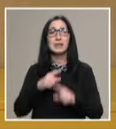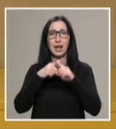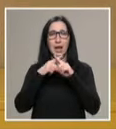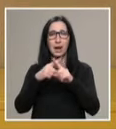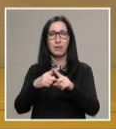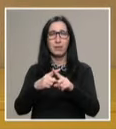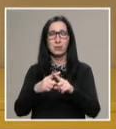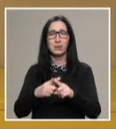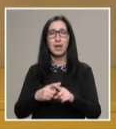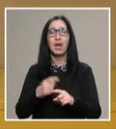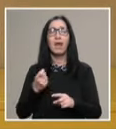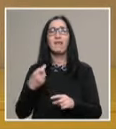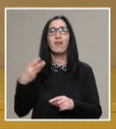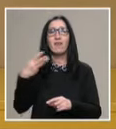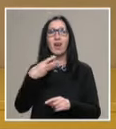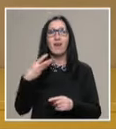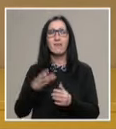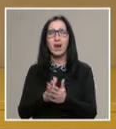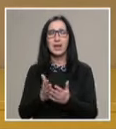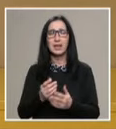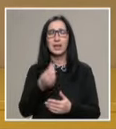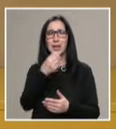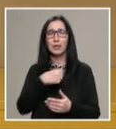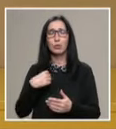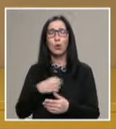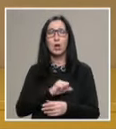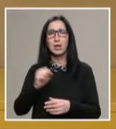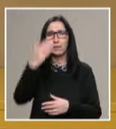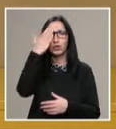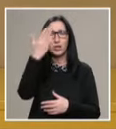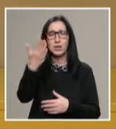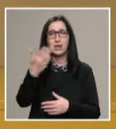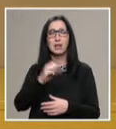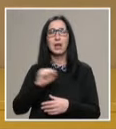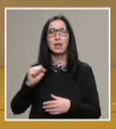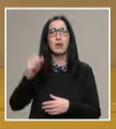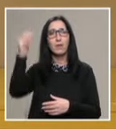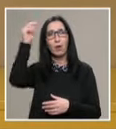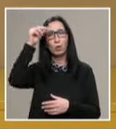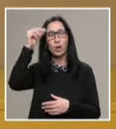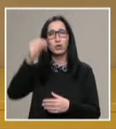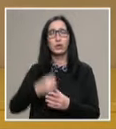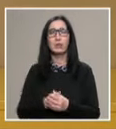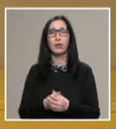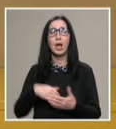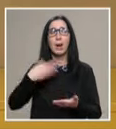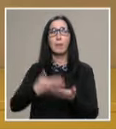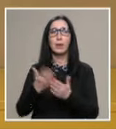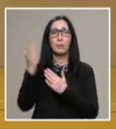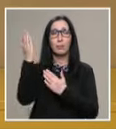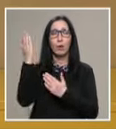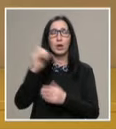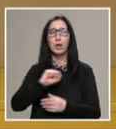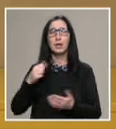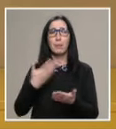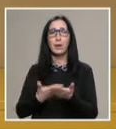Закалевам се в Евангелието и в честа си, и в отечеството си, пред Бога